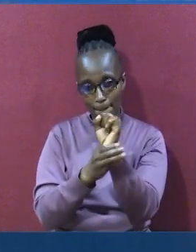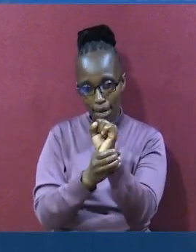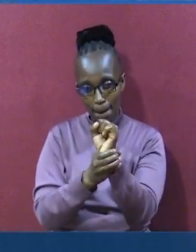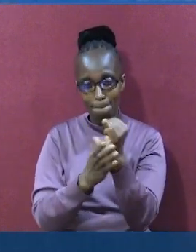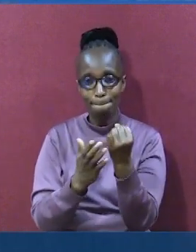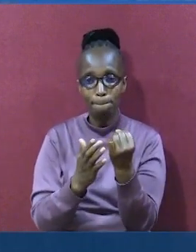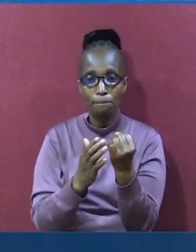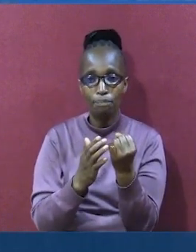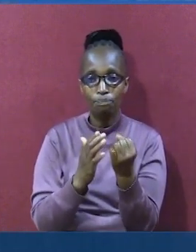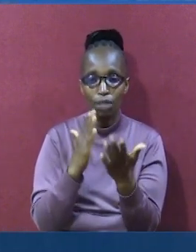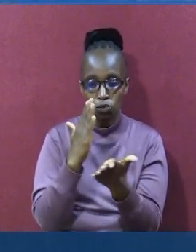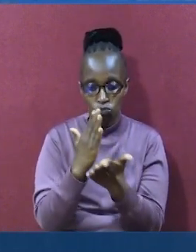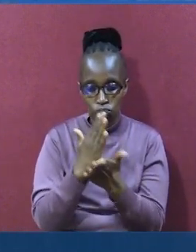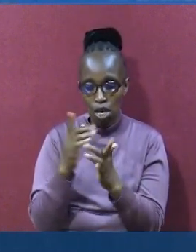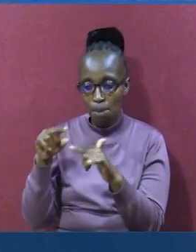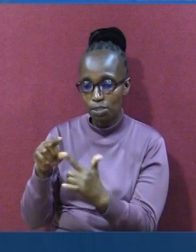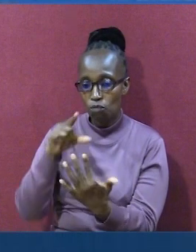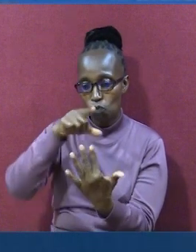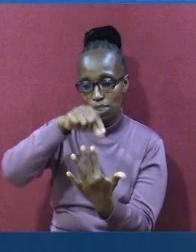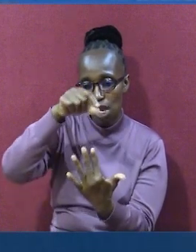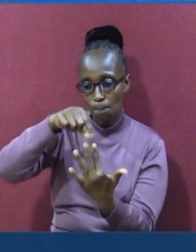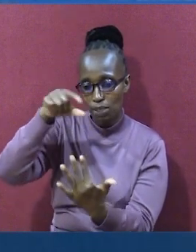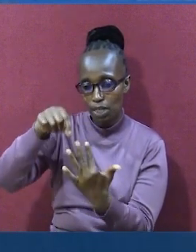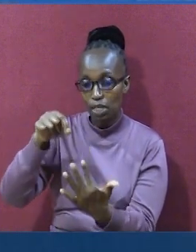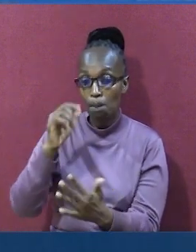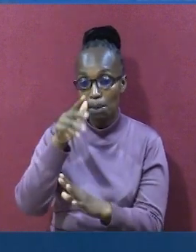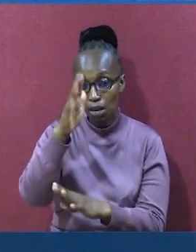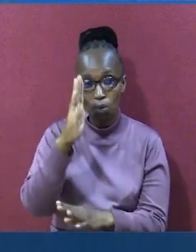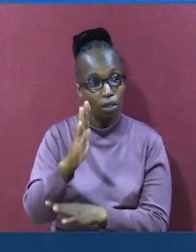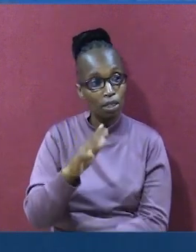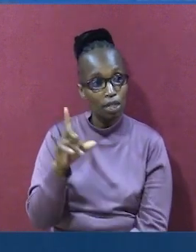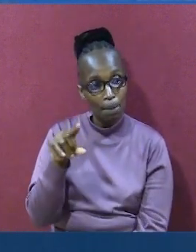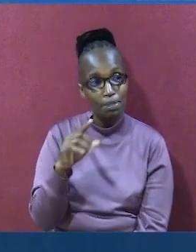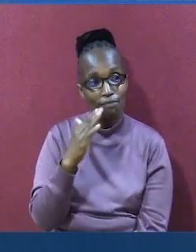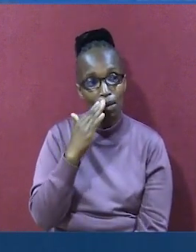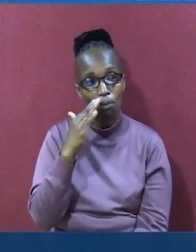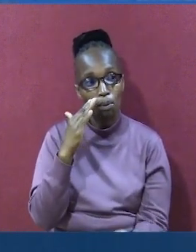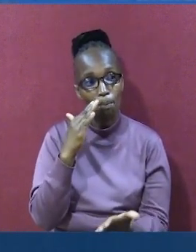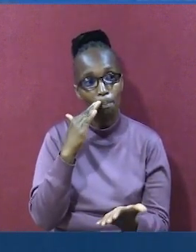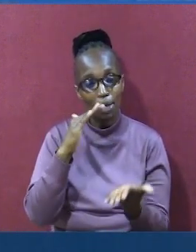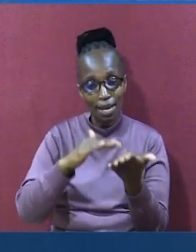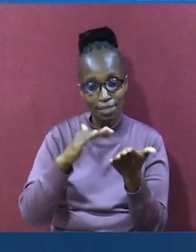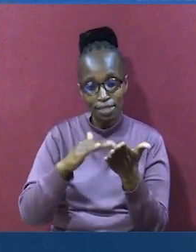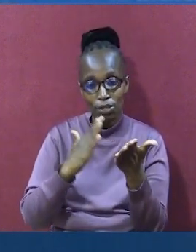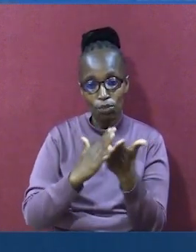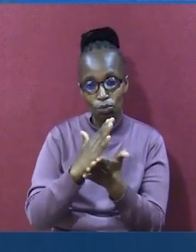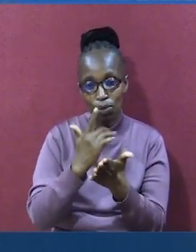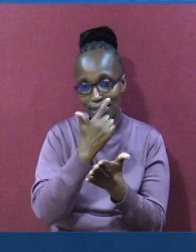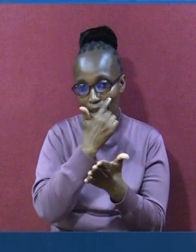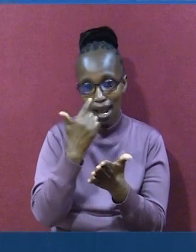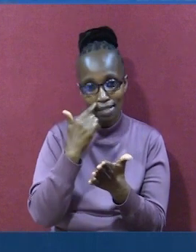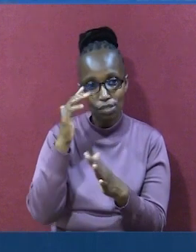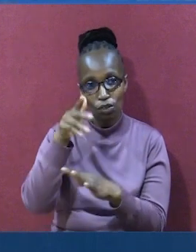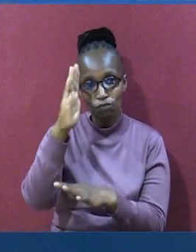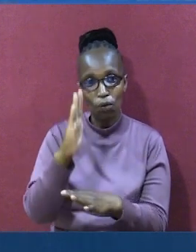Ibrahimu alikuwa amateuliwa na mungu. Na alikuwa ameapendeza machoni pake mwenyezi